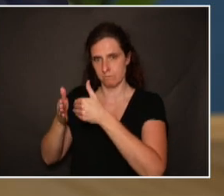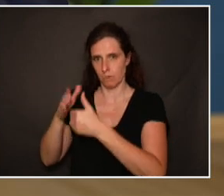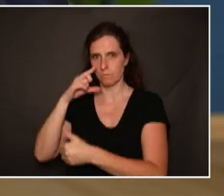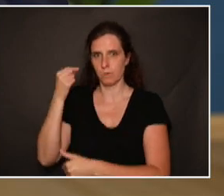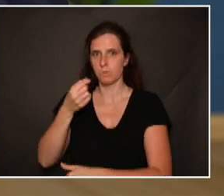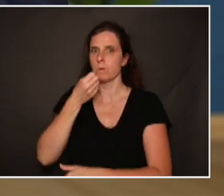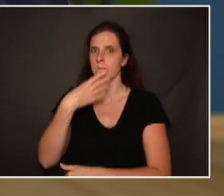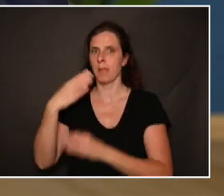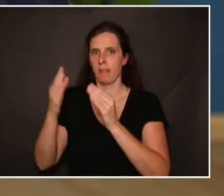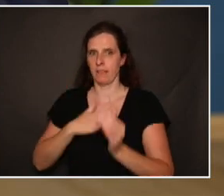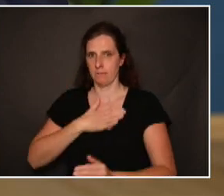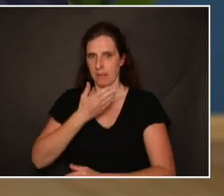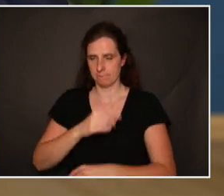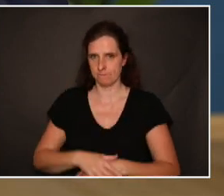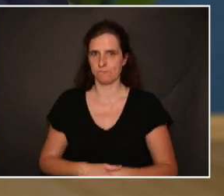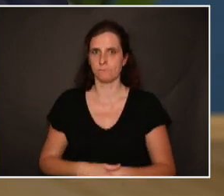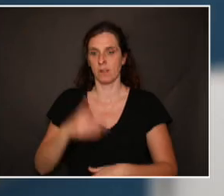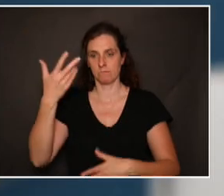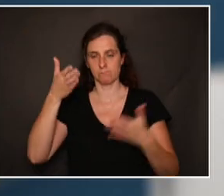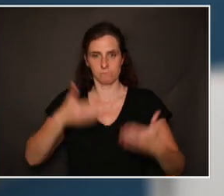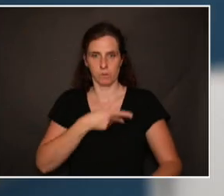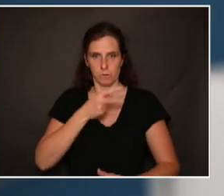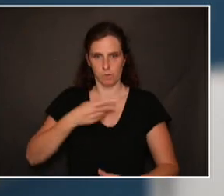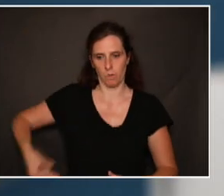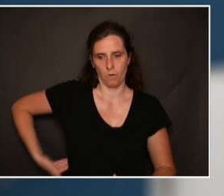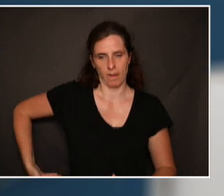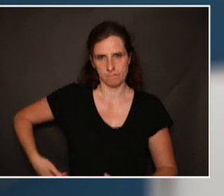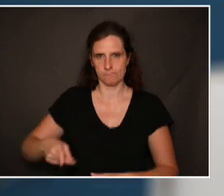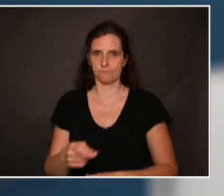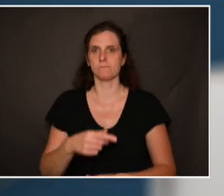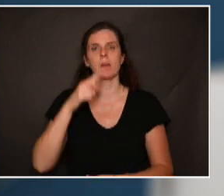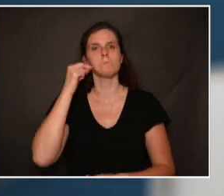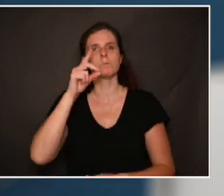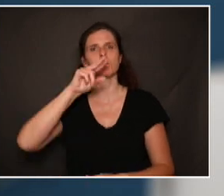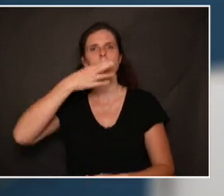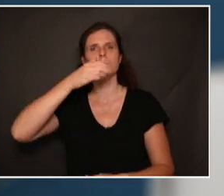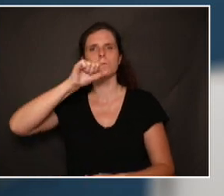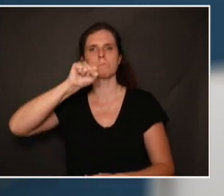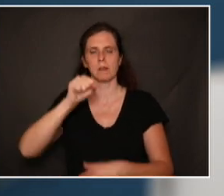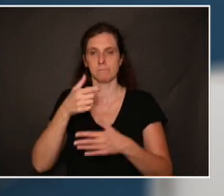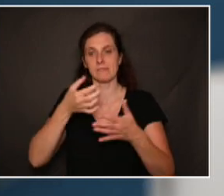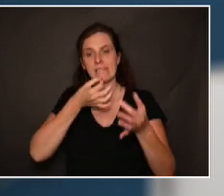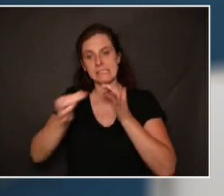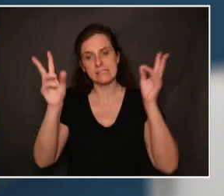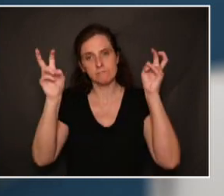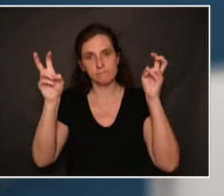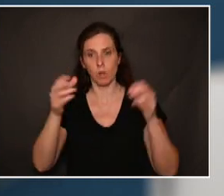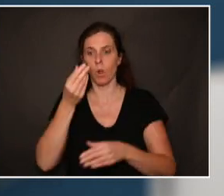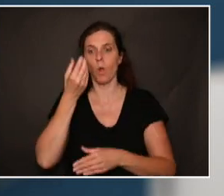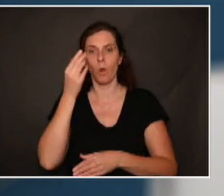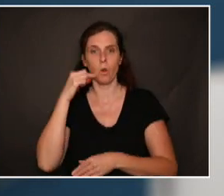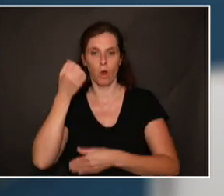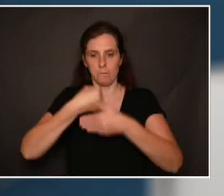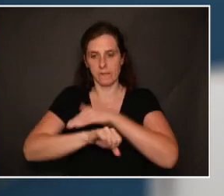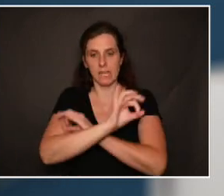Des dents jusqu'à 100 ans. Pourtant Alexandre Dumas disait, l'homme nait sans dents, sans cheveux et